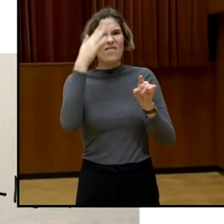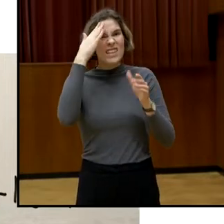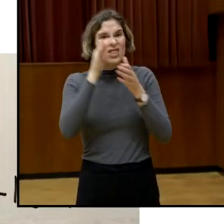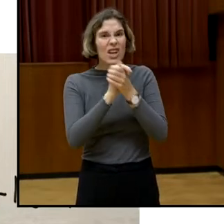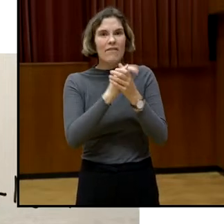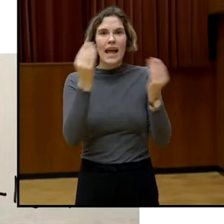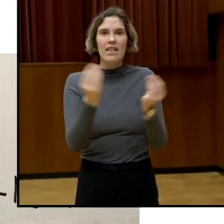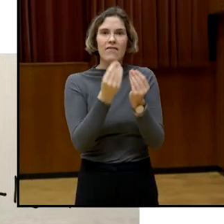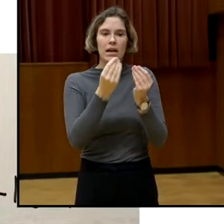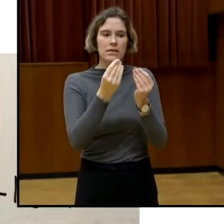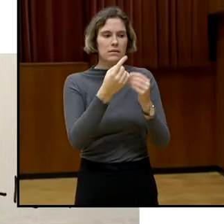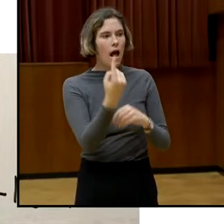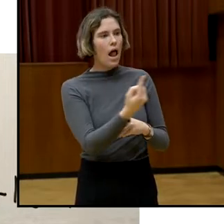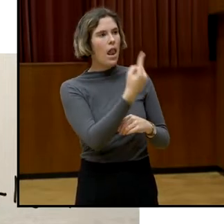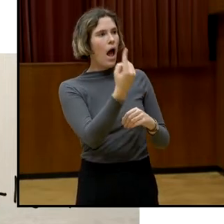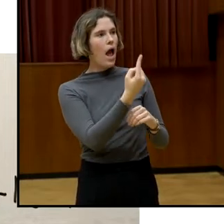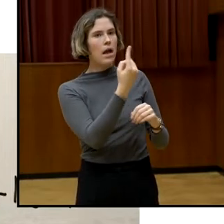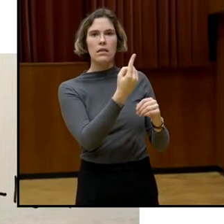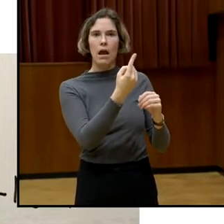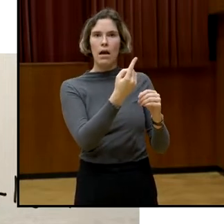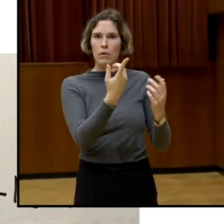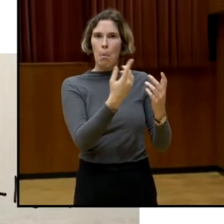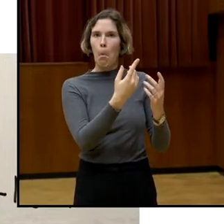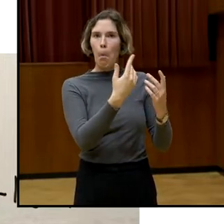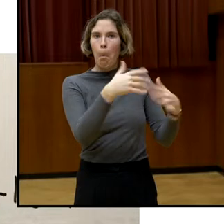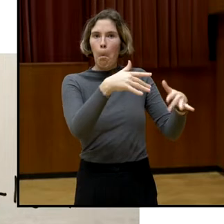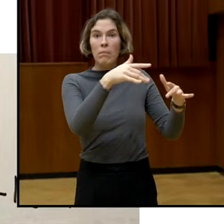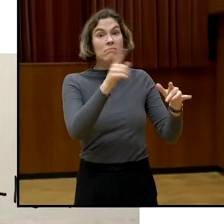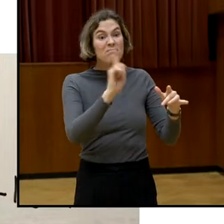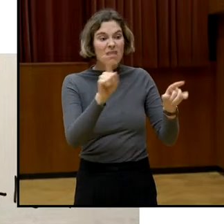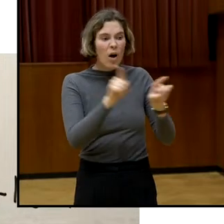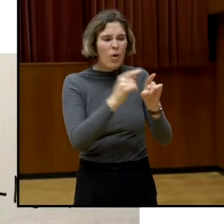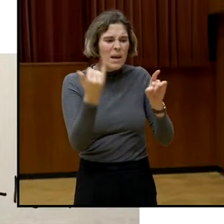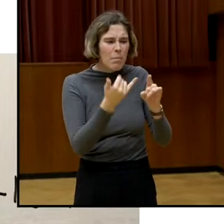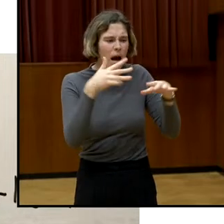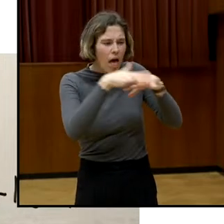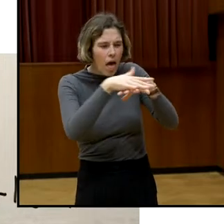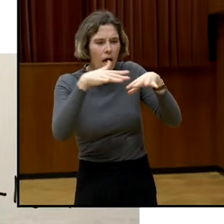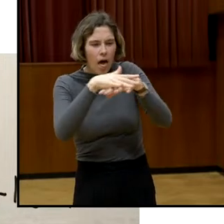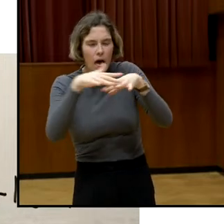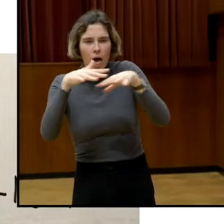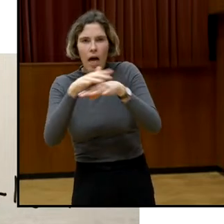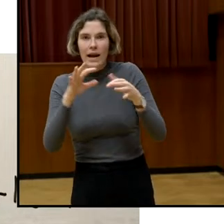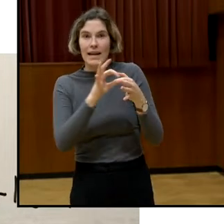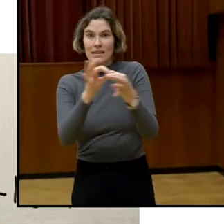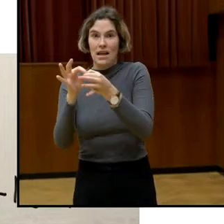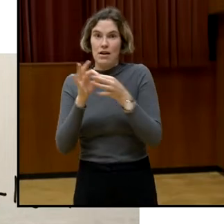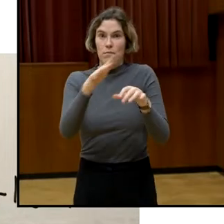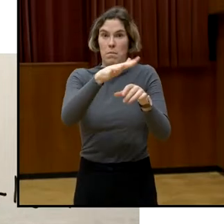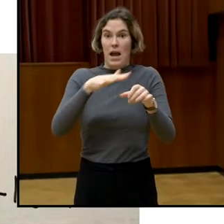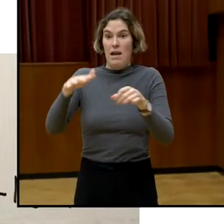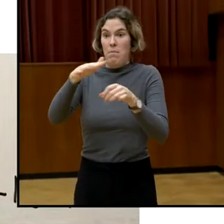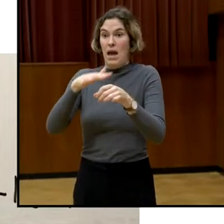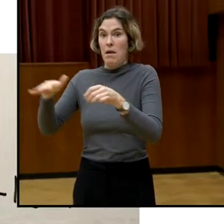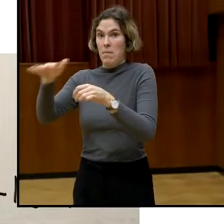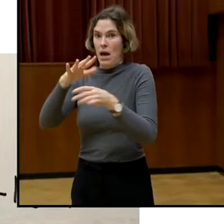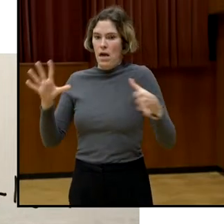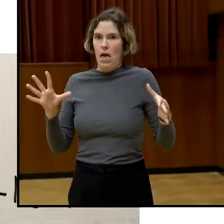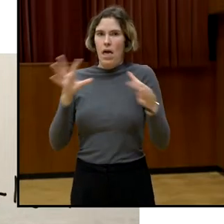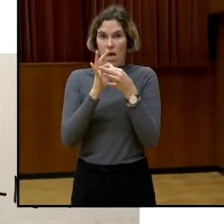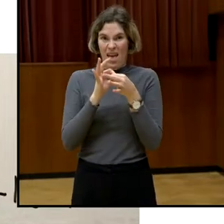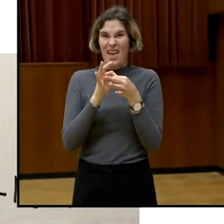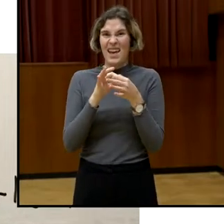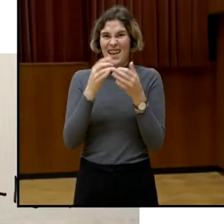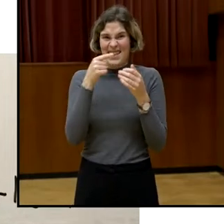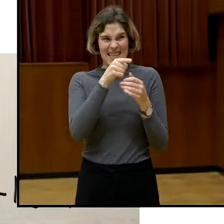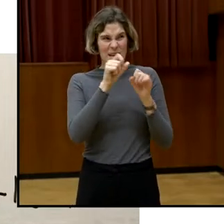anderen Gesellschaftsbereichen und Gesellschaftsinstitutionen in diesem Fall, die Mainstream-Medien, die